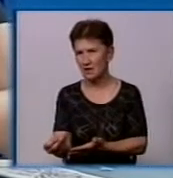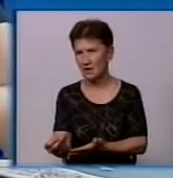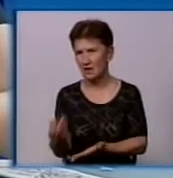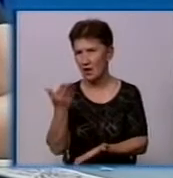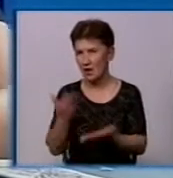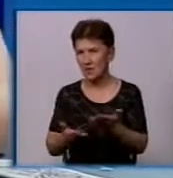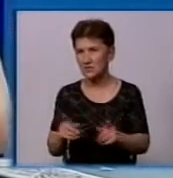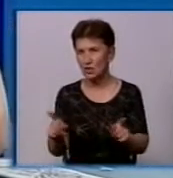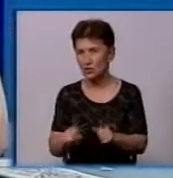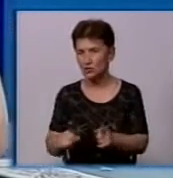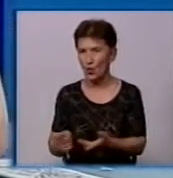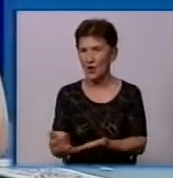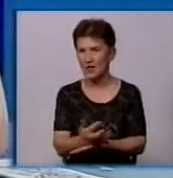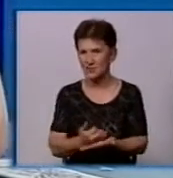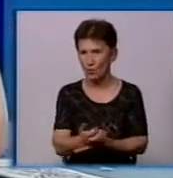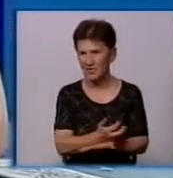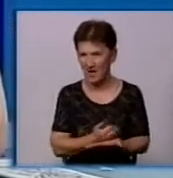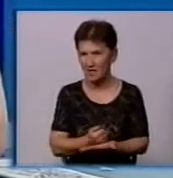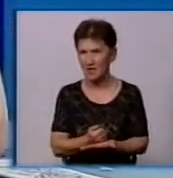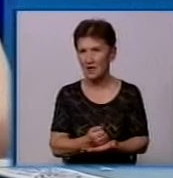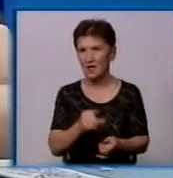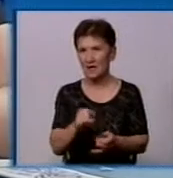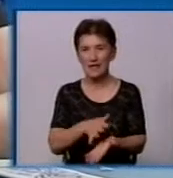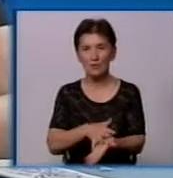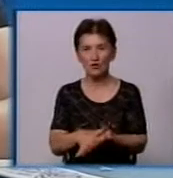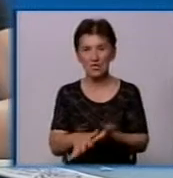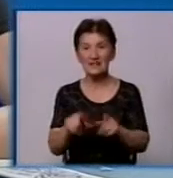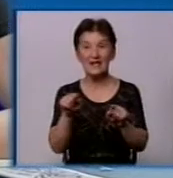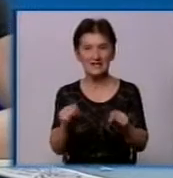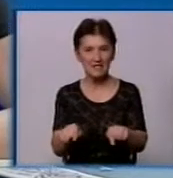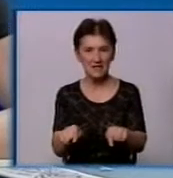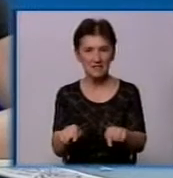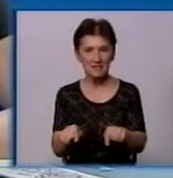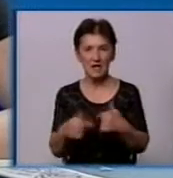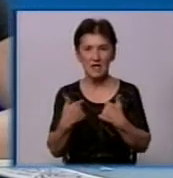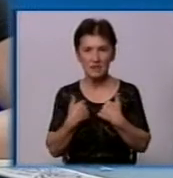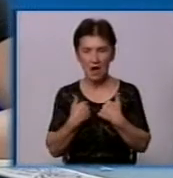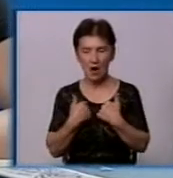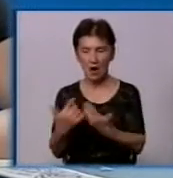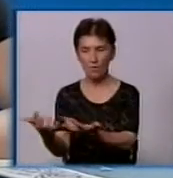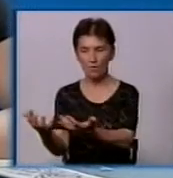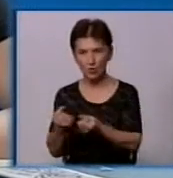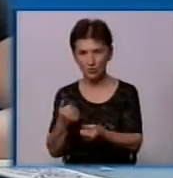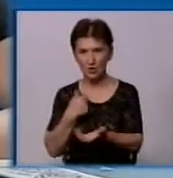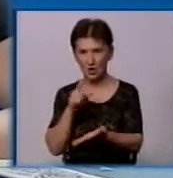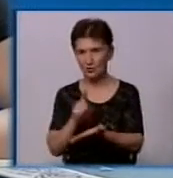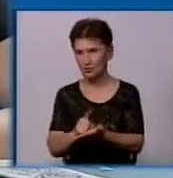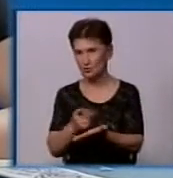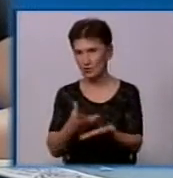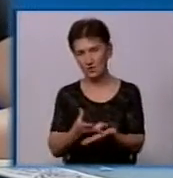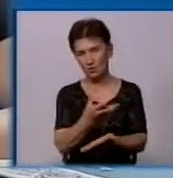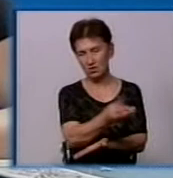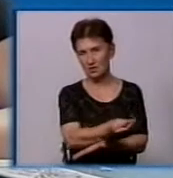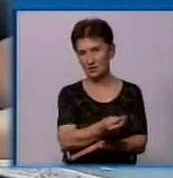це ми що собрали, потратили на контейнерну площадку по строю, то здесь я получаю, я йому должна заплатити. І тут я должна